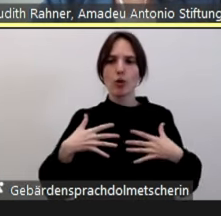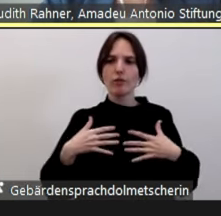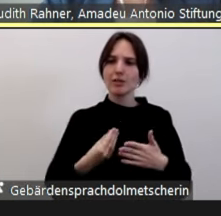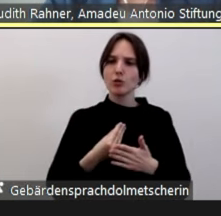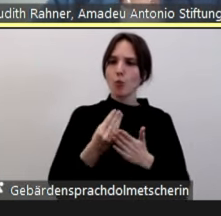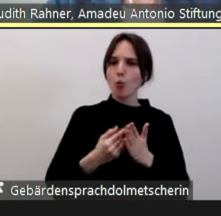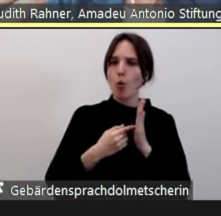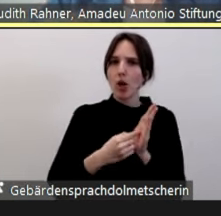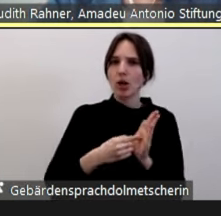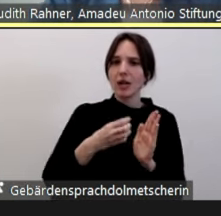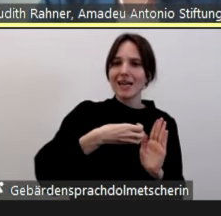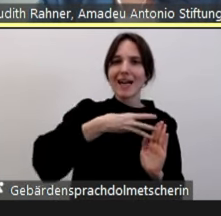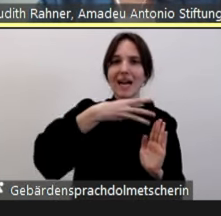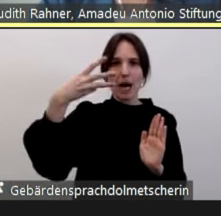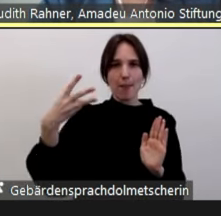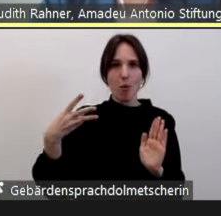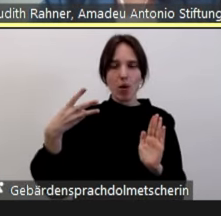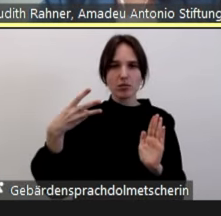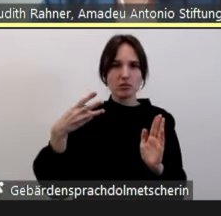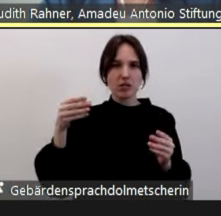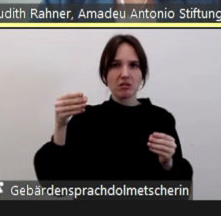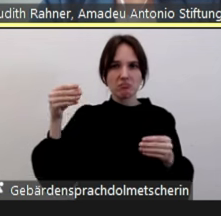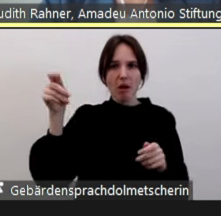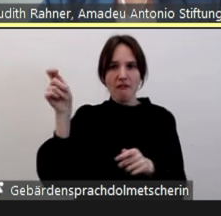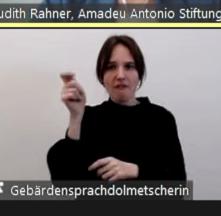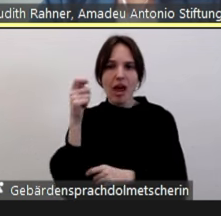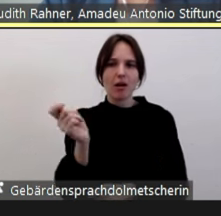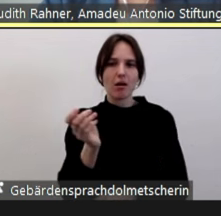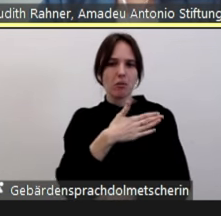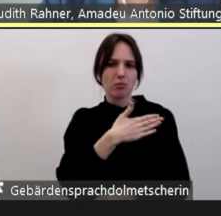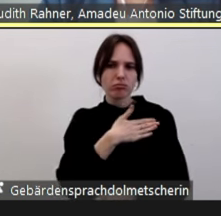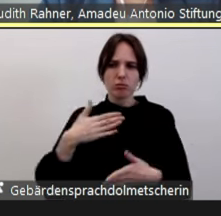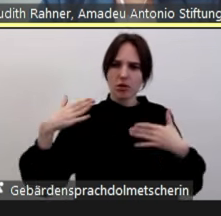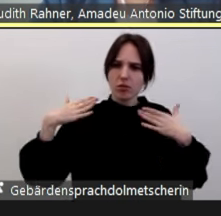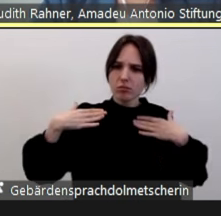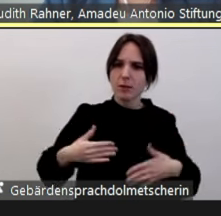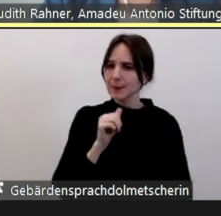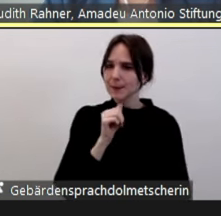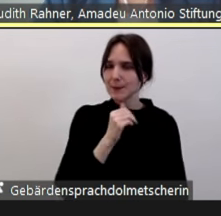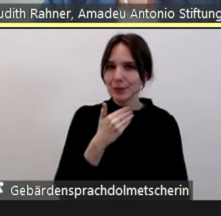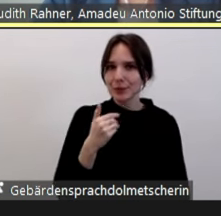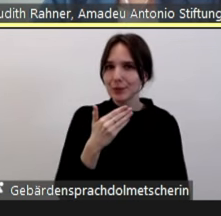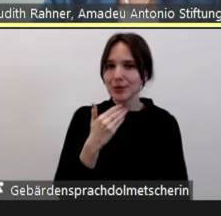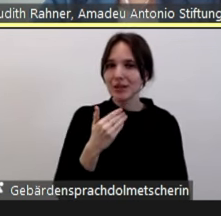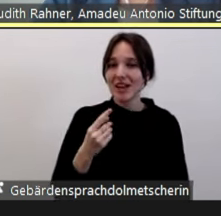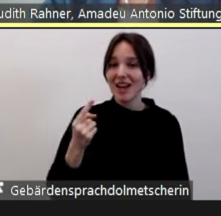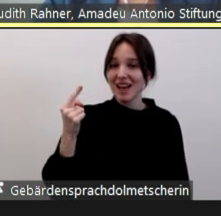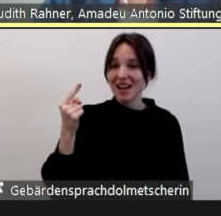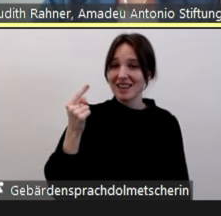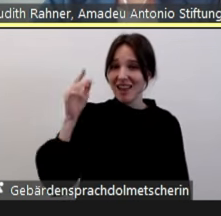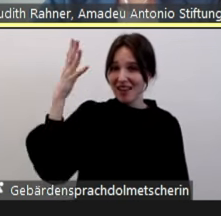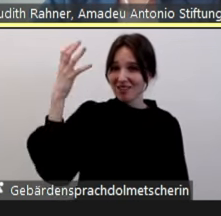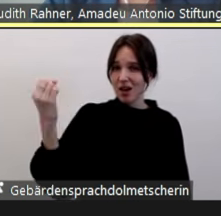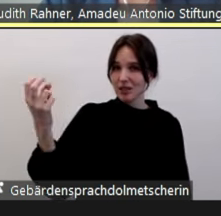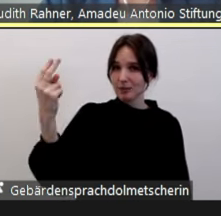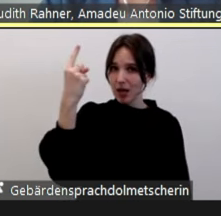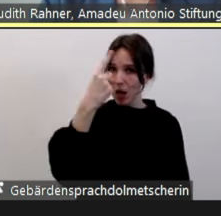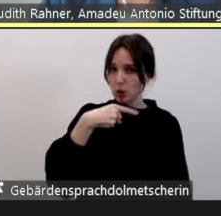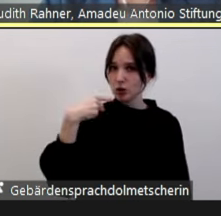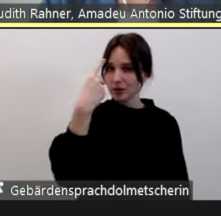beispielsweise eine Regenbogenflagge oder sonst irgendwie was, sondern dass der Täter scheinbar aufgrund ihres Aussehens